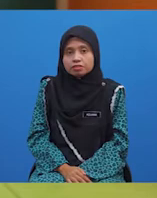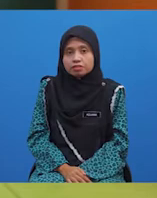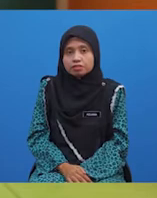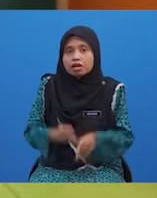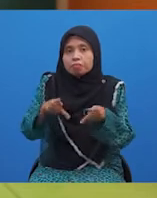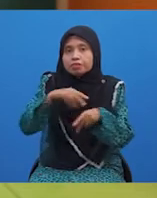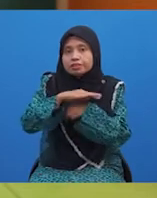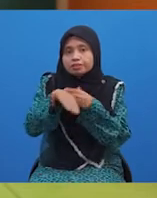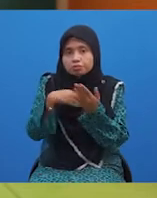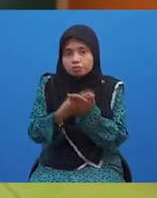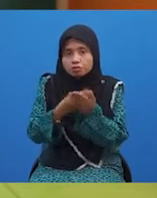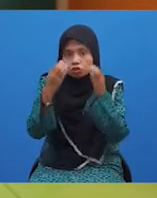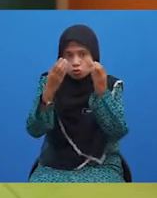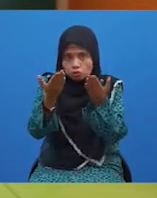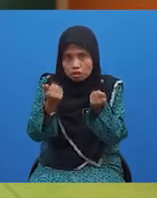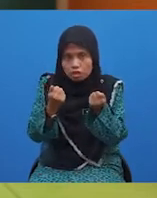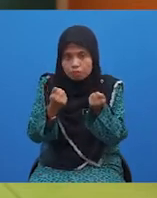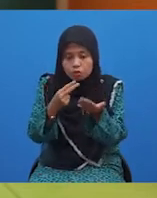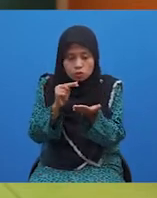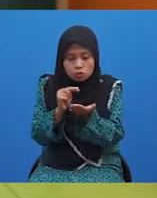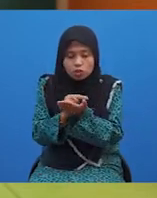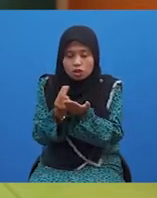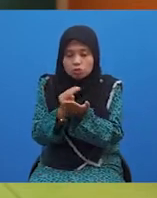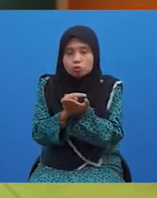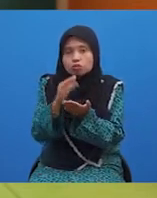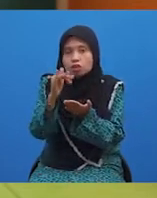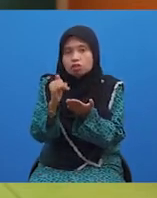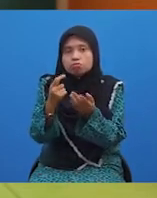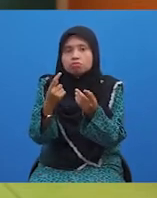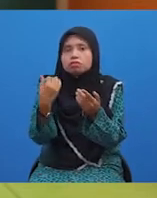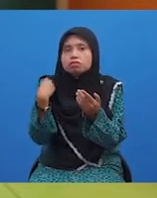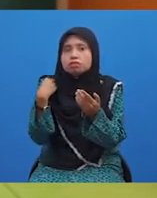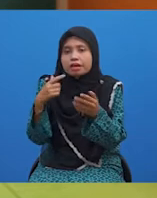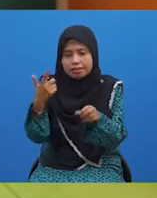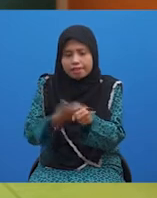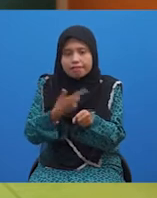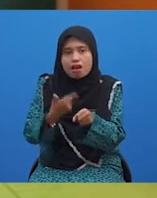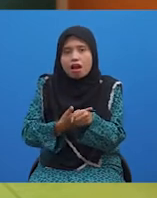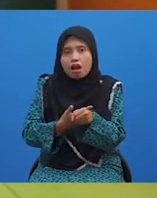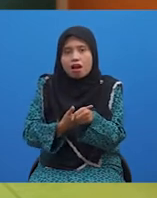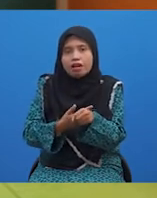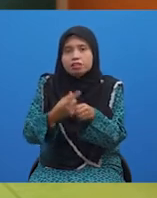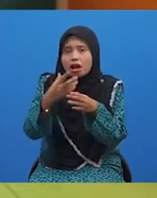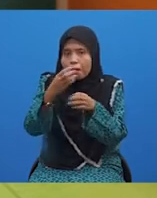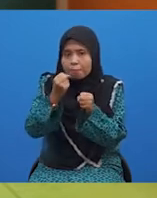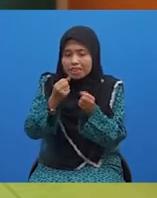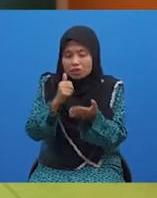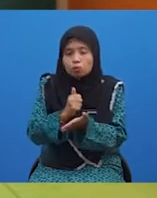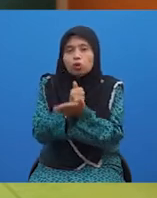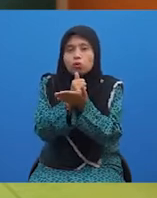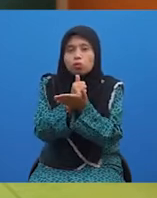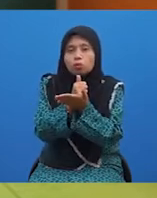Pelajar sekalian, cikgu harap nota-nota dan latihan pengukuhan yang dijawab tadi dapat